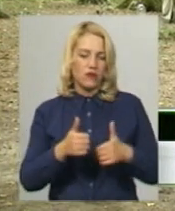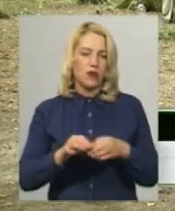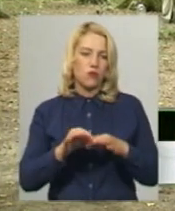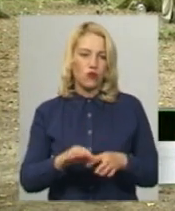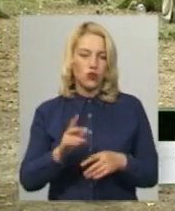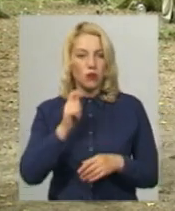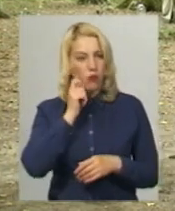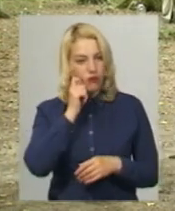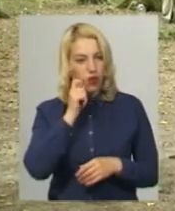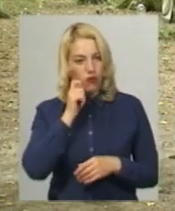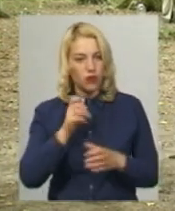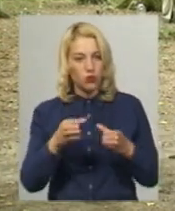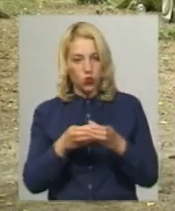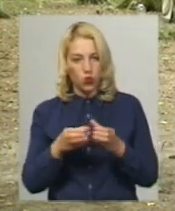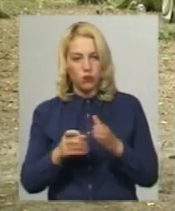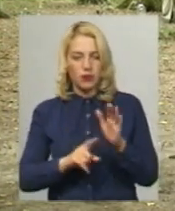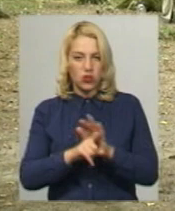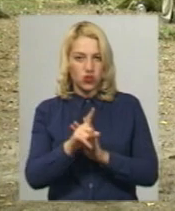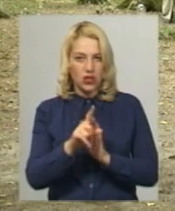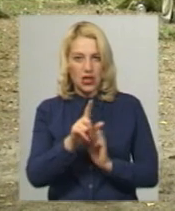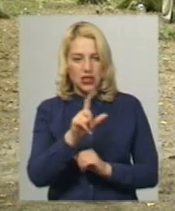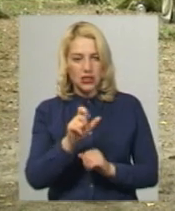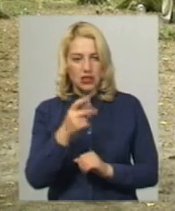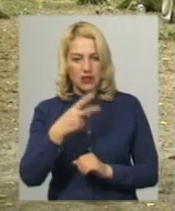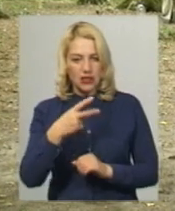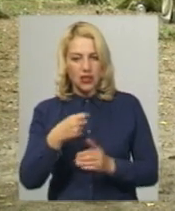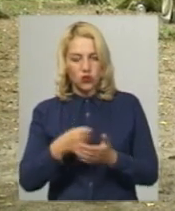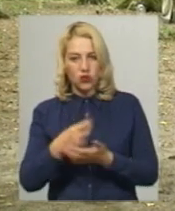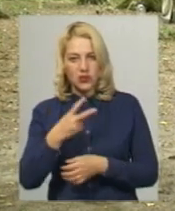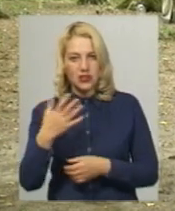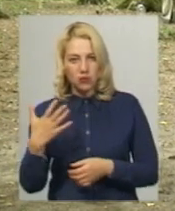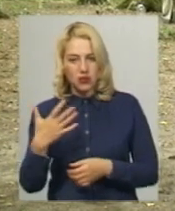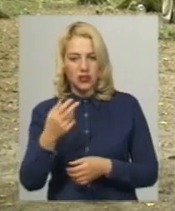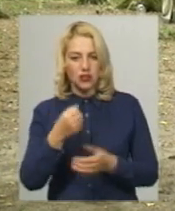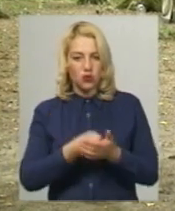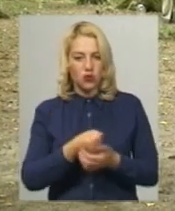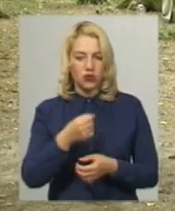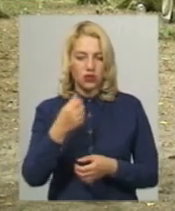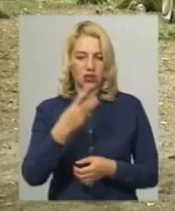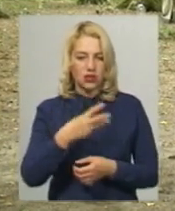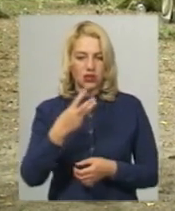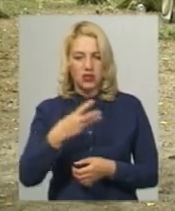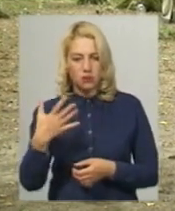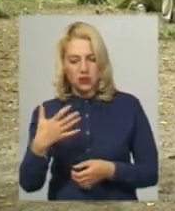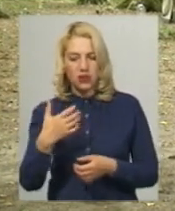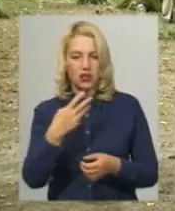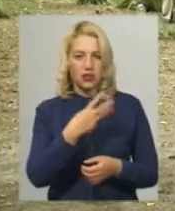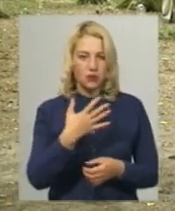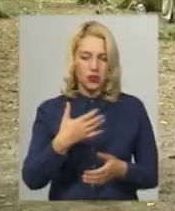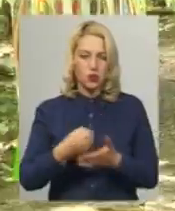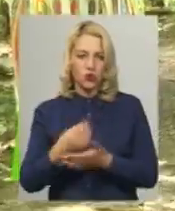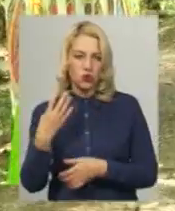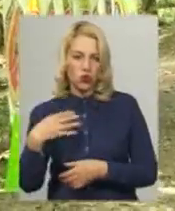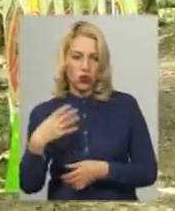віковим групам. Починається від 20 до 25, 20 до 35, 35 до 40.